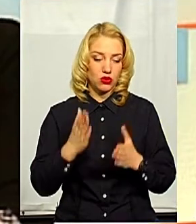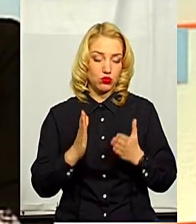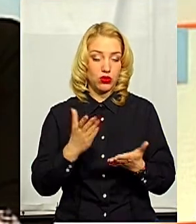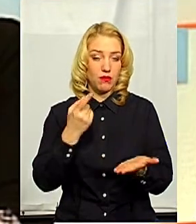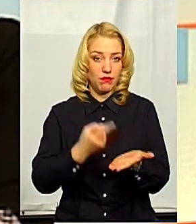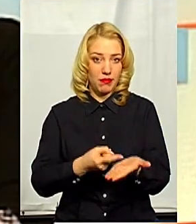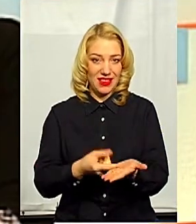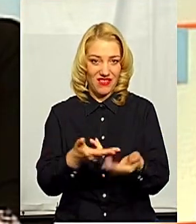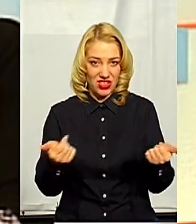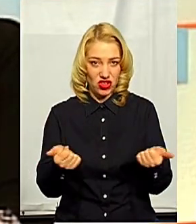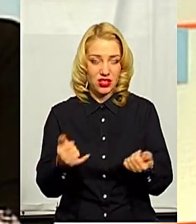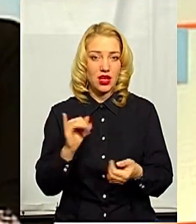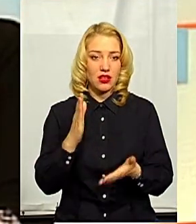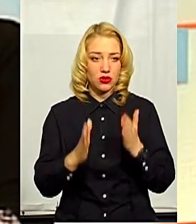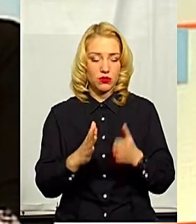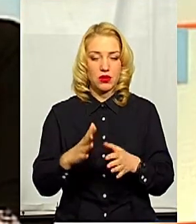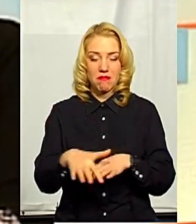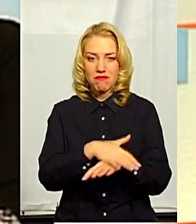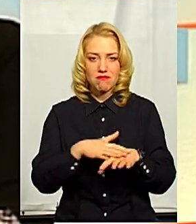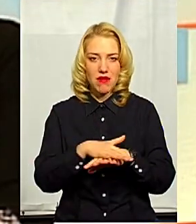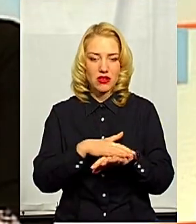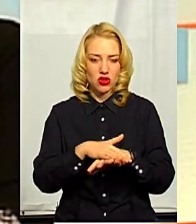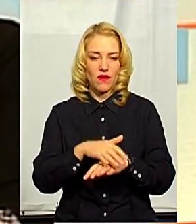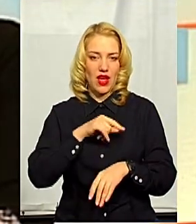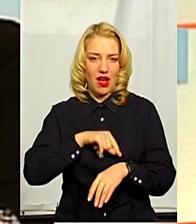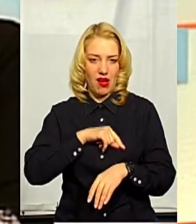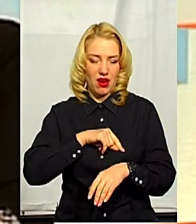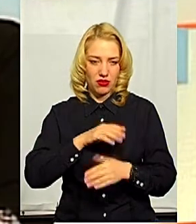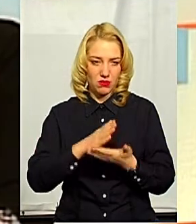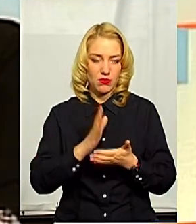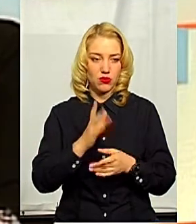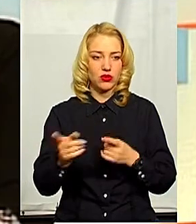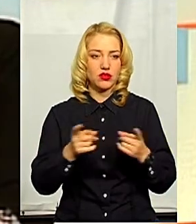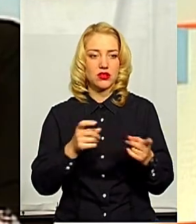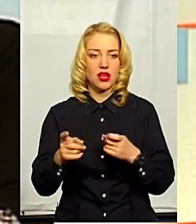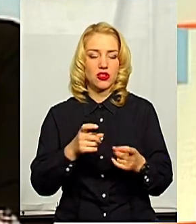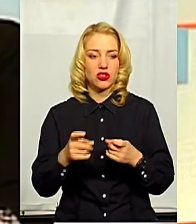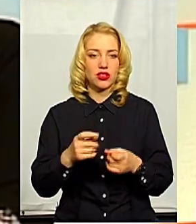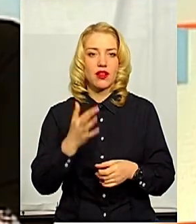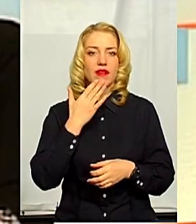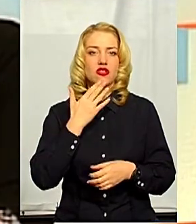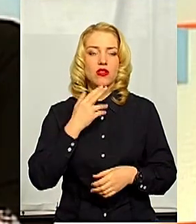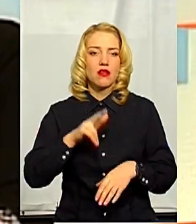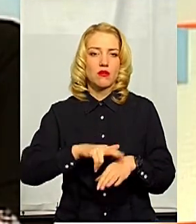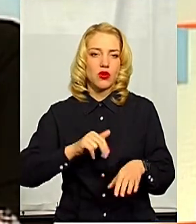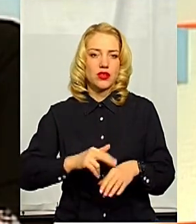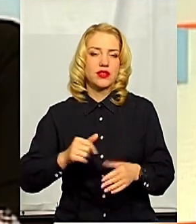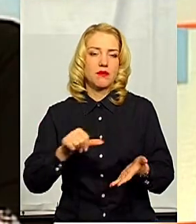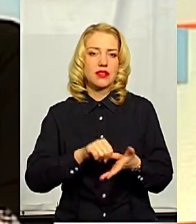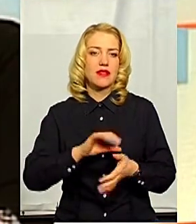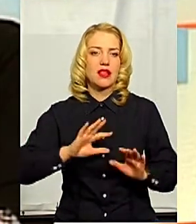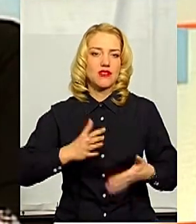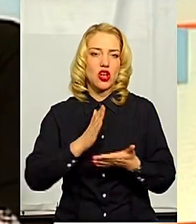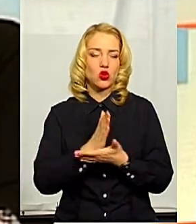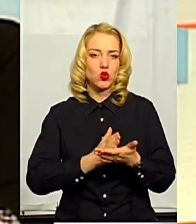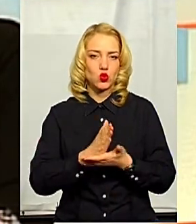тим паче, якщо це буде мати масовий характер, будуть залучатися і представники Нацполіції, і представники надзвичайної служби.